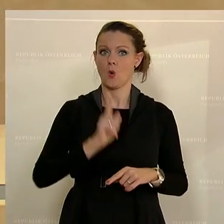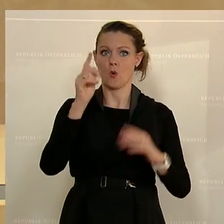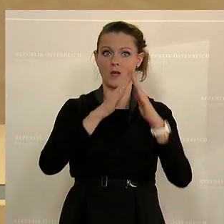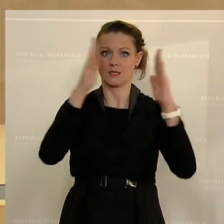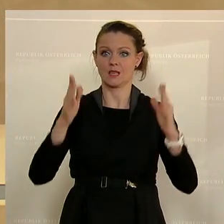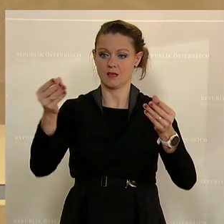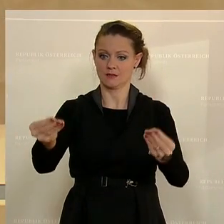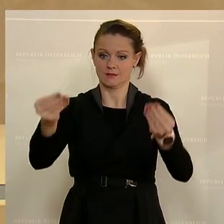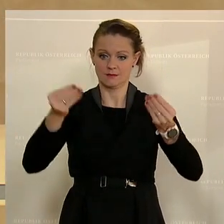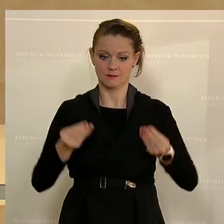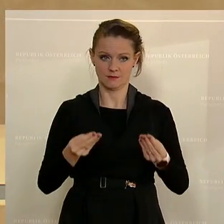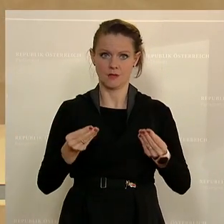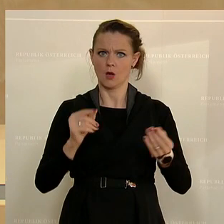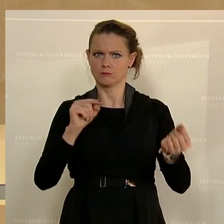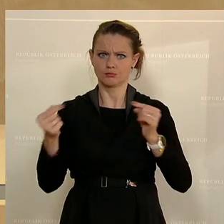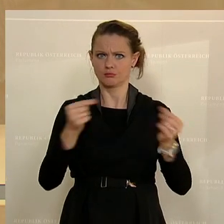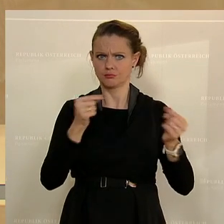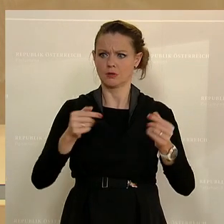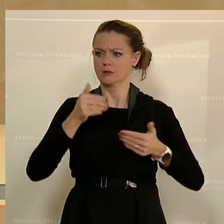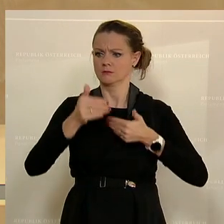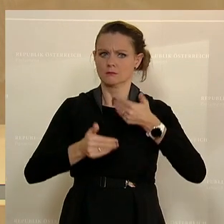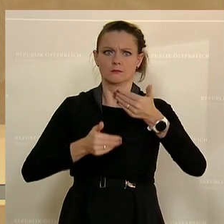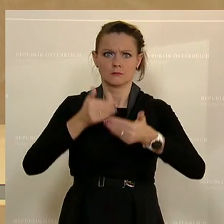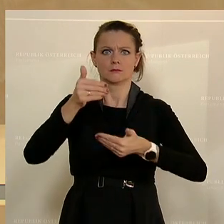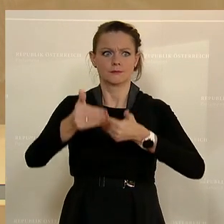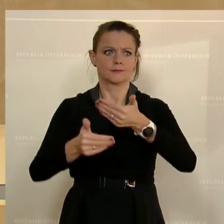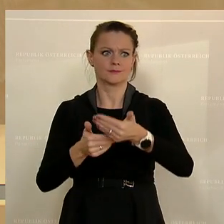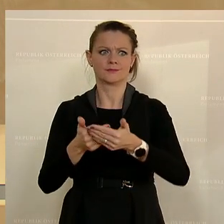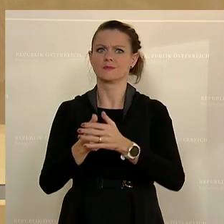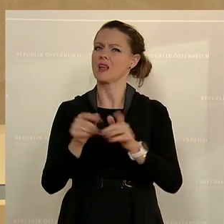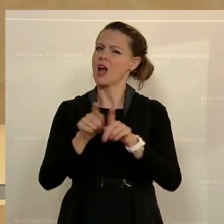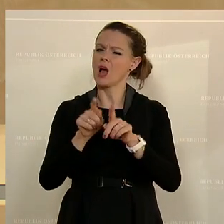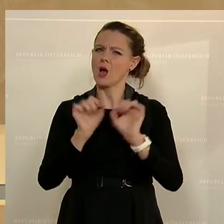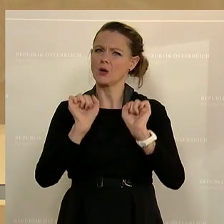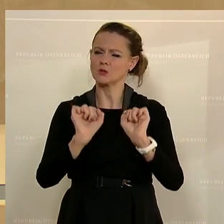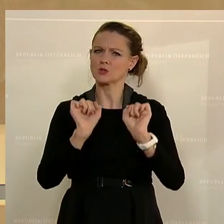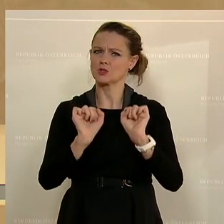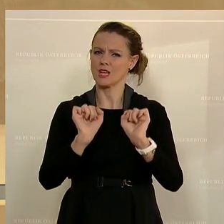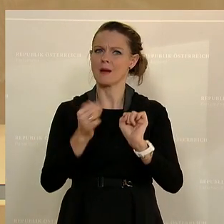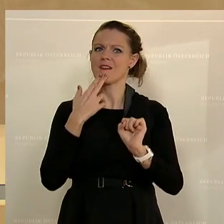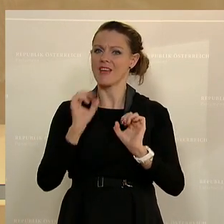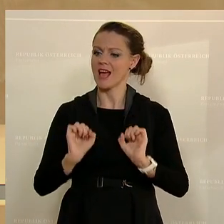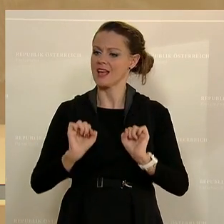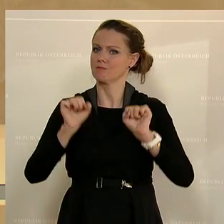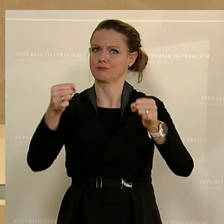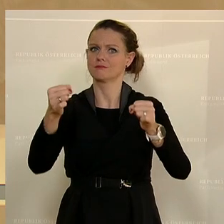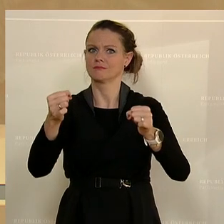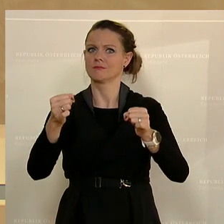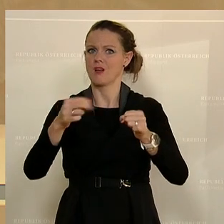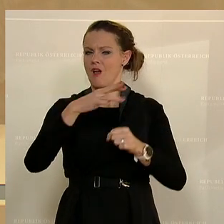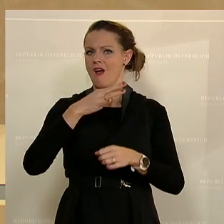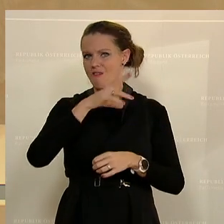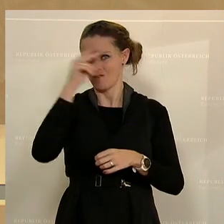dann in der weiteren Zukunft immer unter enger Einbeziehung derjenigen, die sie initiiert haben. Und das ist richtig,